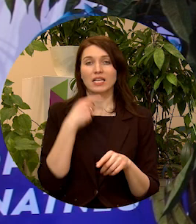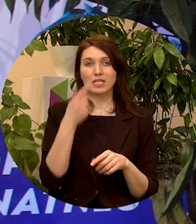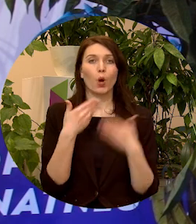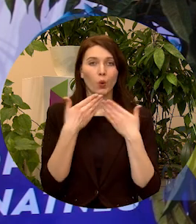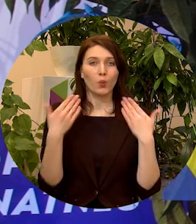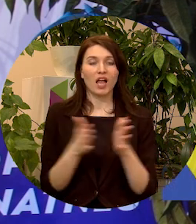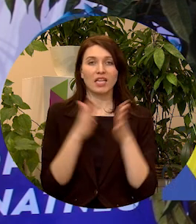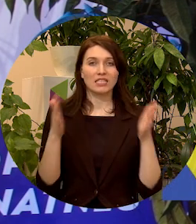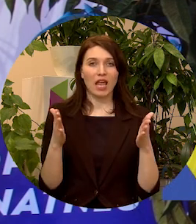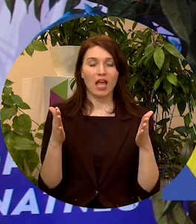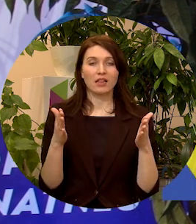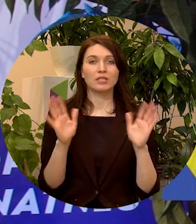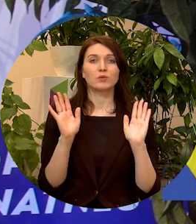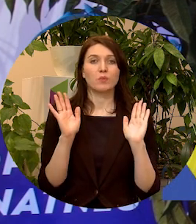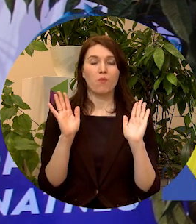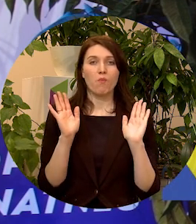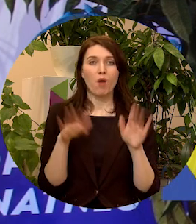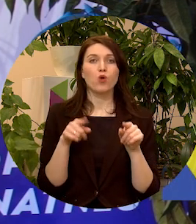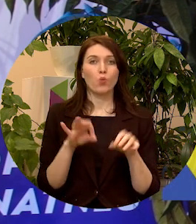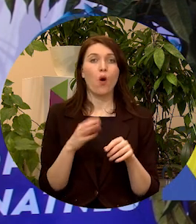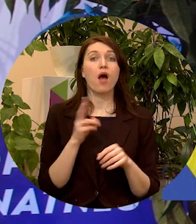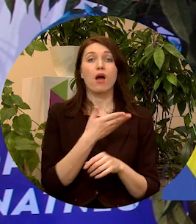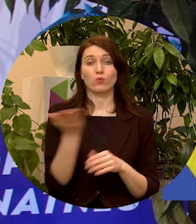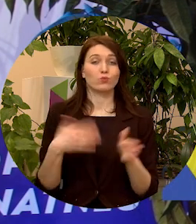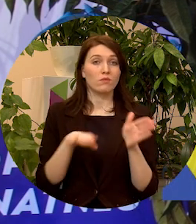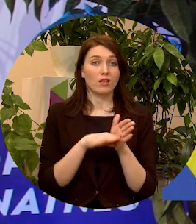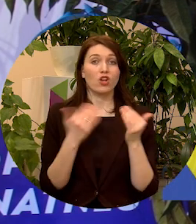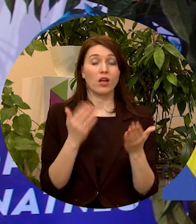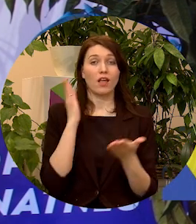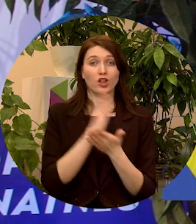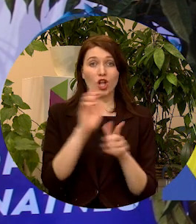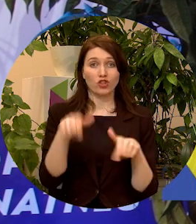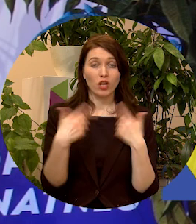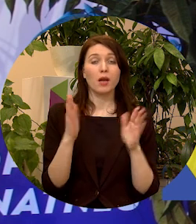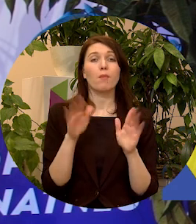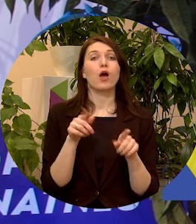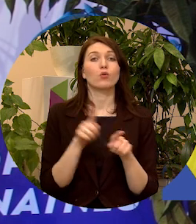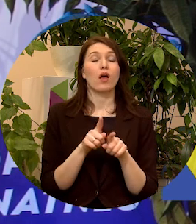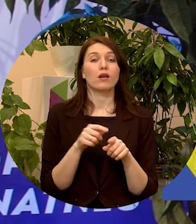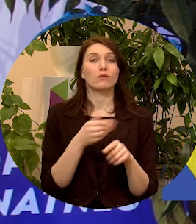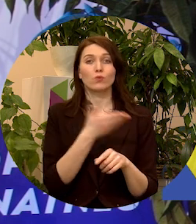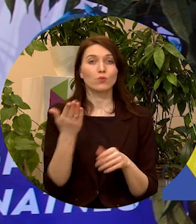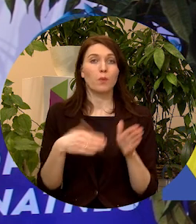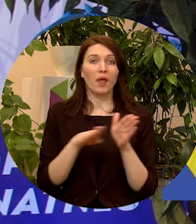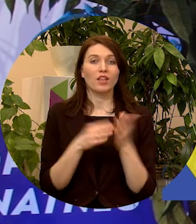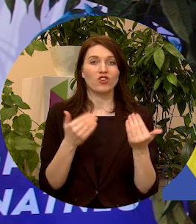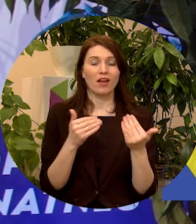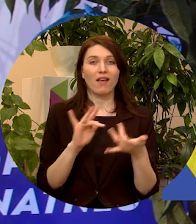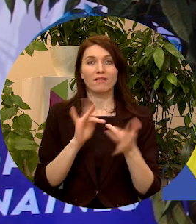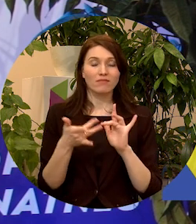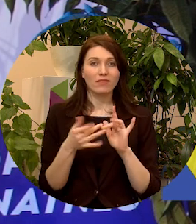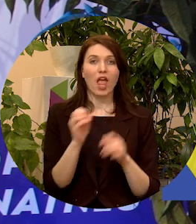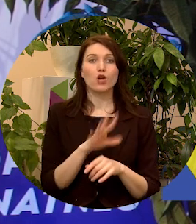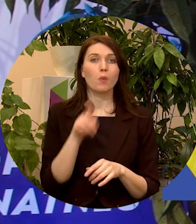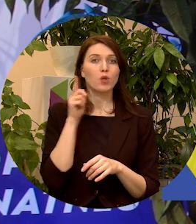paldies liels par to, ka piedalījāties šajā tiešraidē, par to, ka arī piedalījāties šajā te virtuālajā